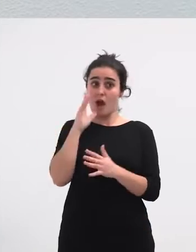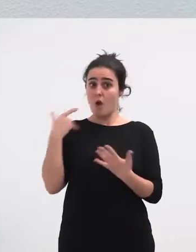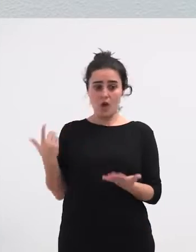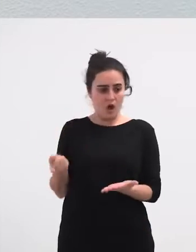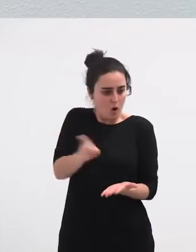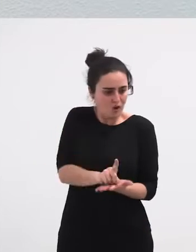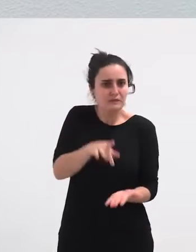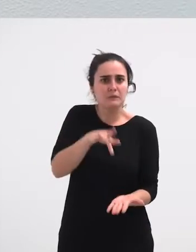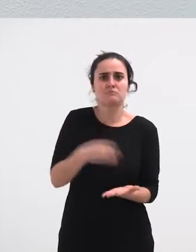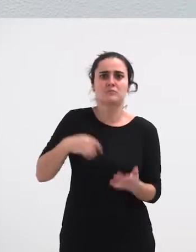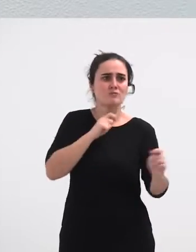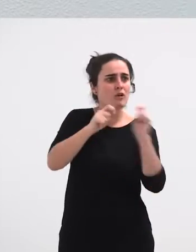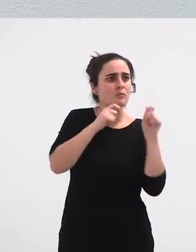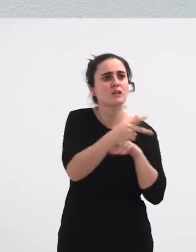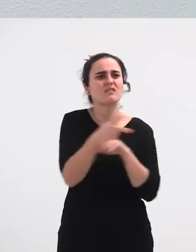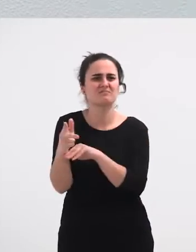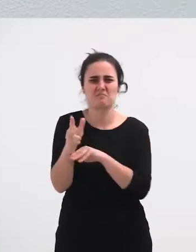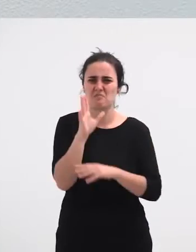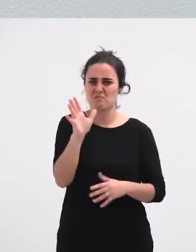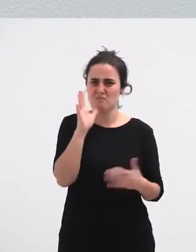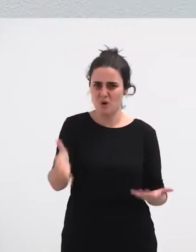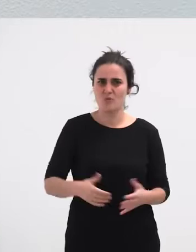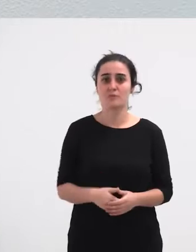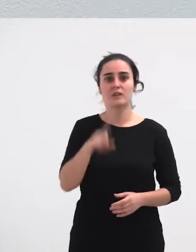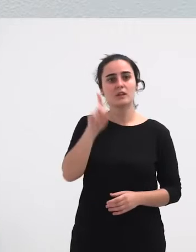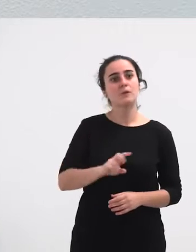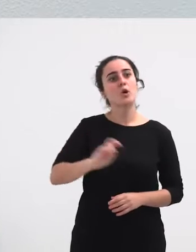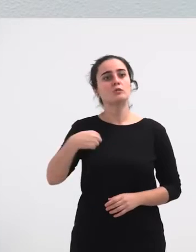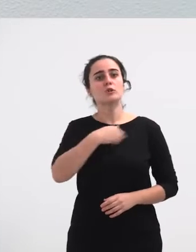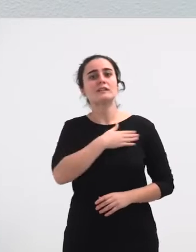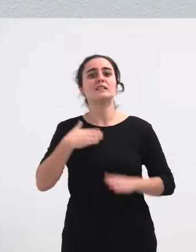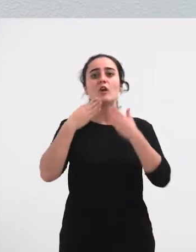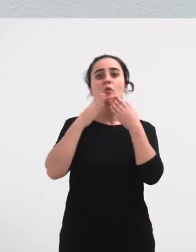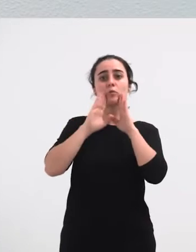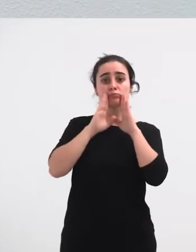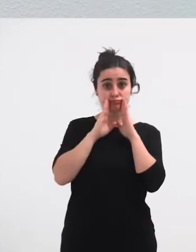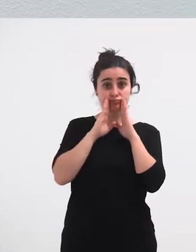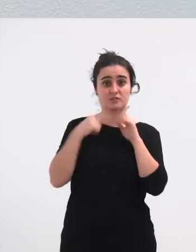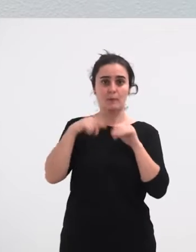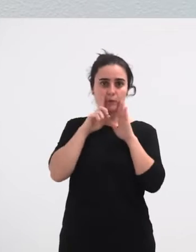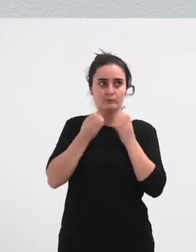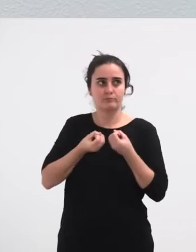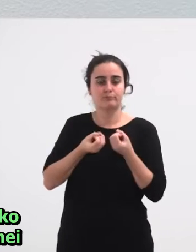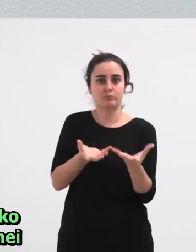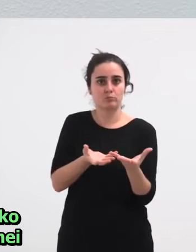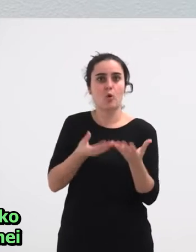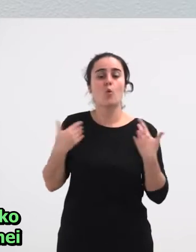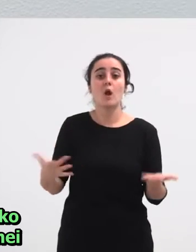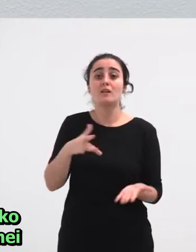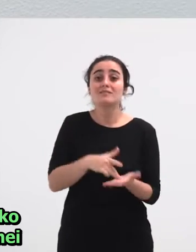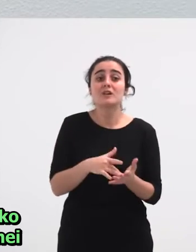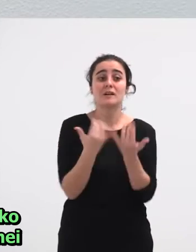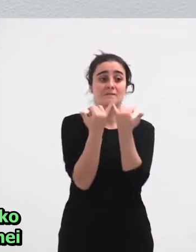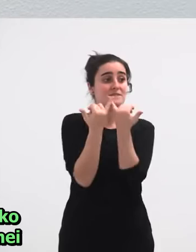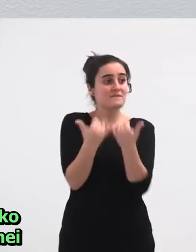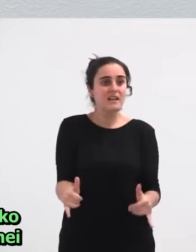egun behar dut, ez Eta gero, besta goza bat izan da Aitortza egina izatea Aitortza egina izatea Jaibatean